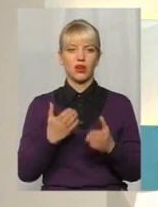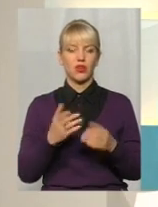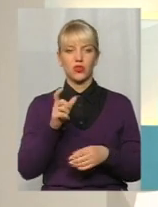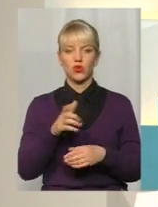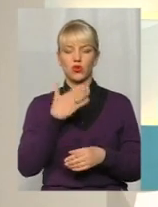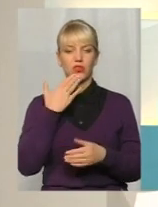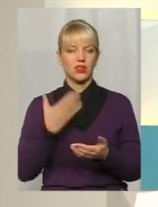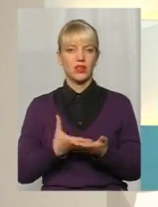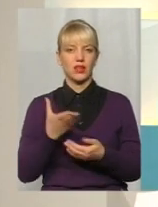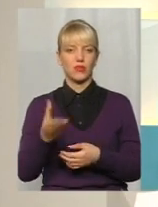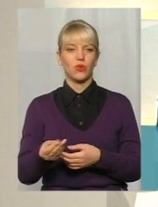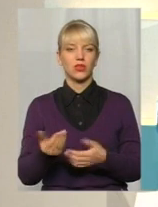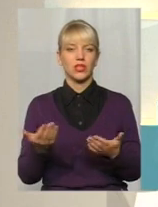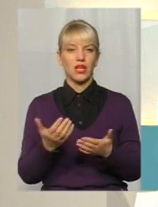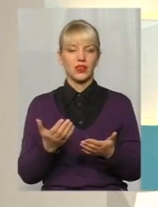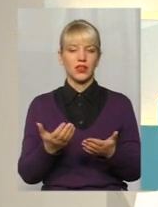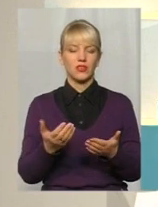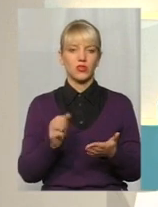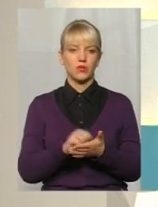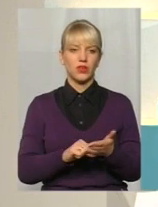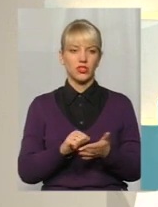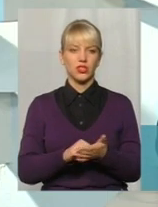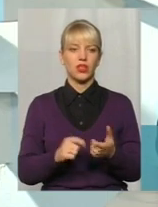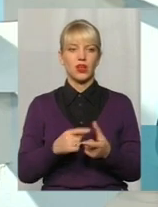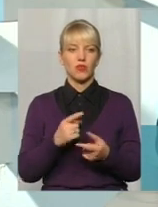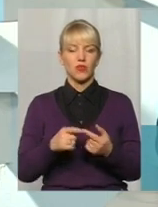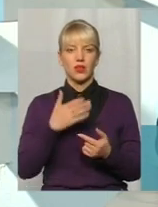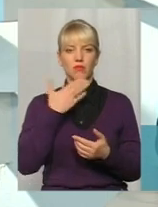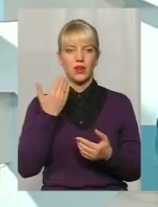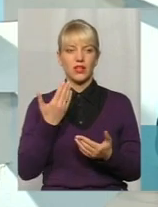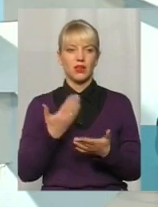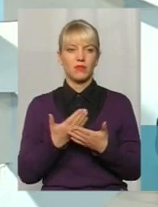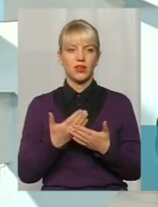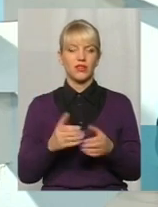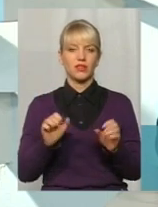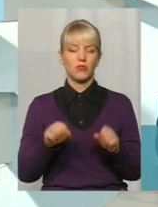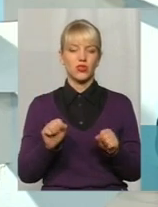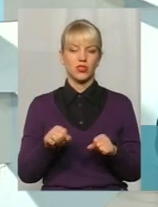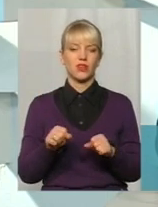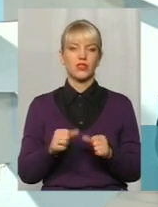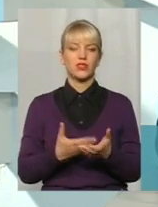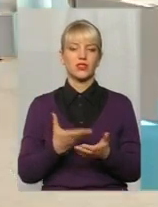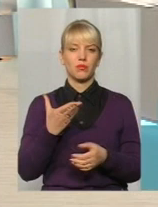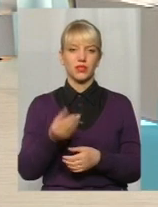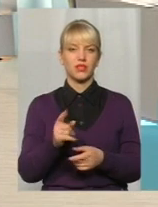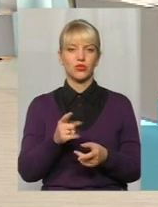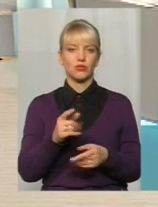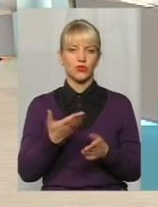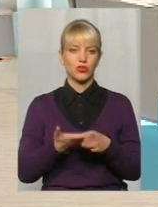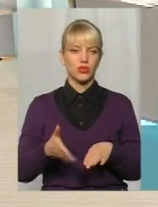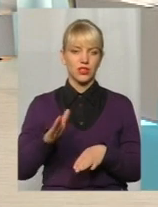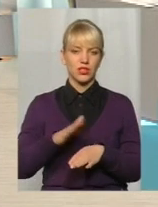платить, все ж таки, за якихось причин, що тоді? Або вона не має можливості, доприклад, заплатити, маючи скрутне фінансове становище?